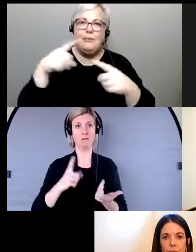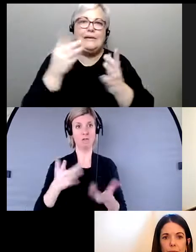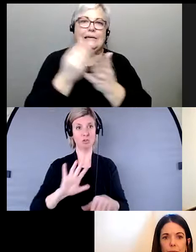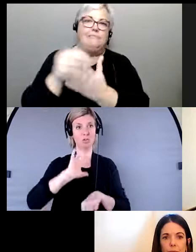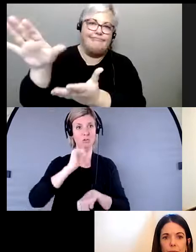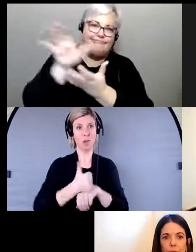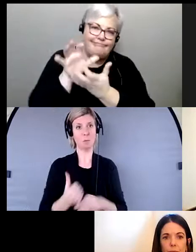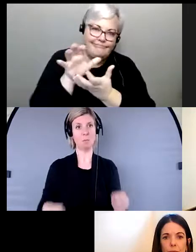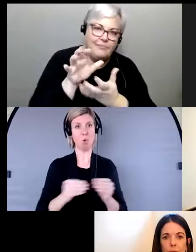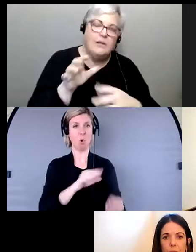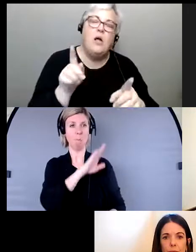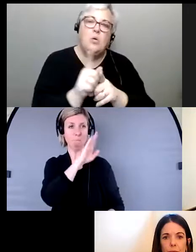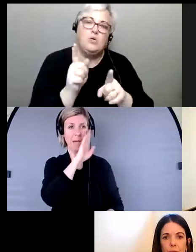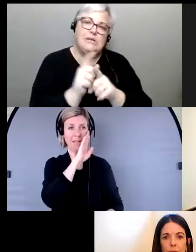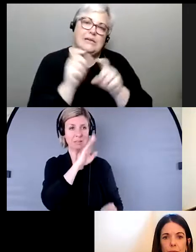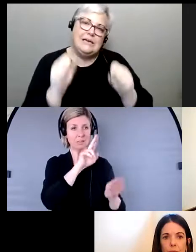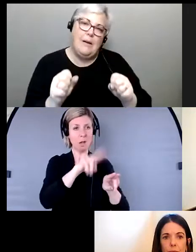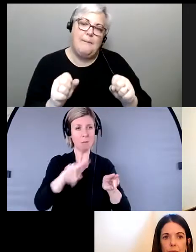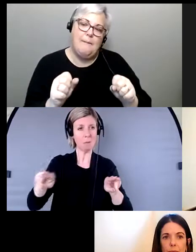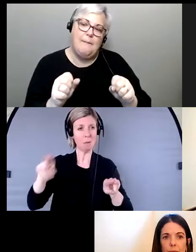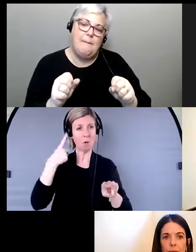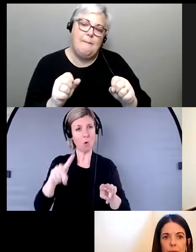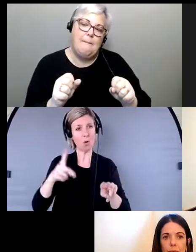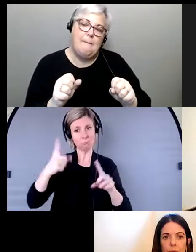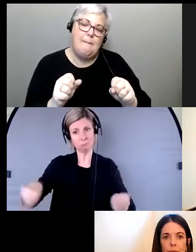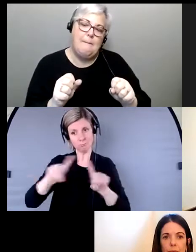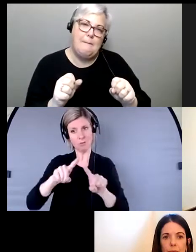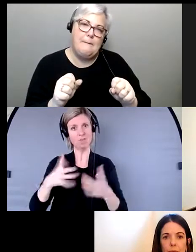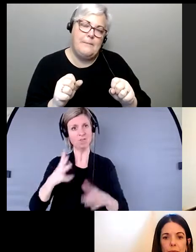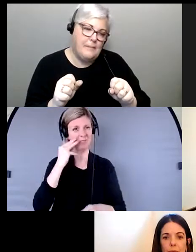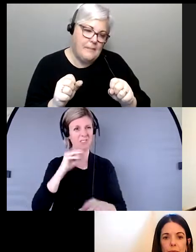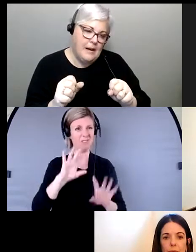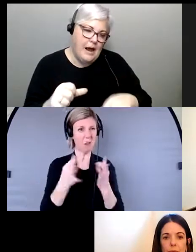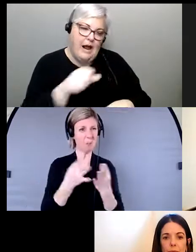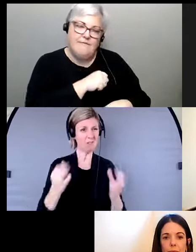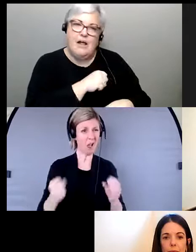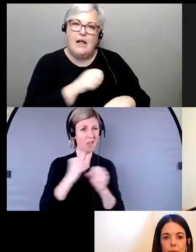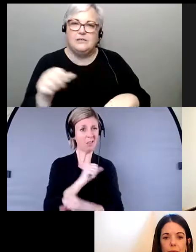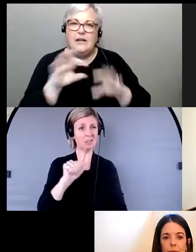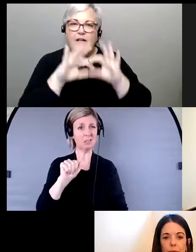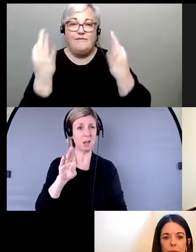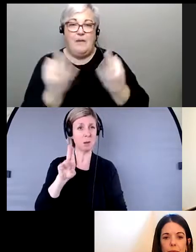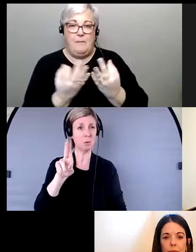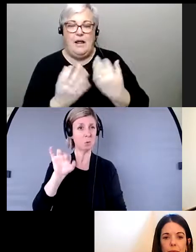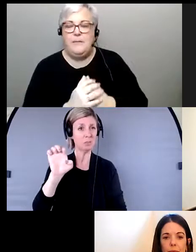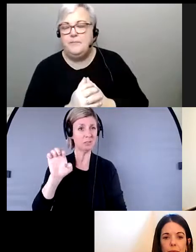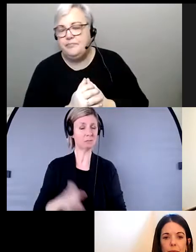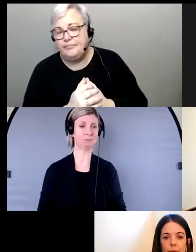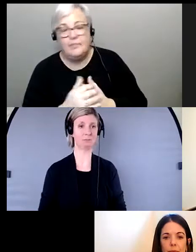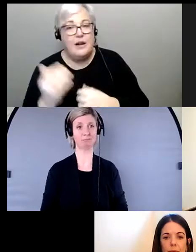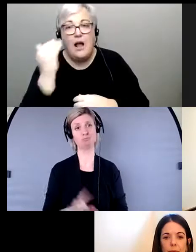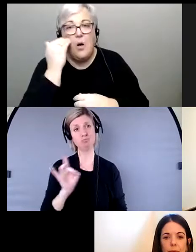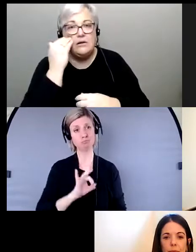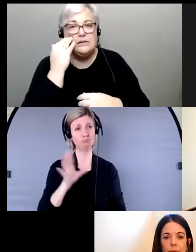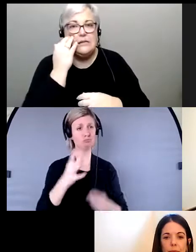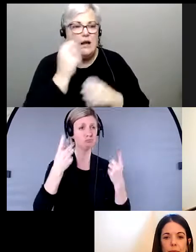et avons pu offrir davantage de lits aux personnes aux prises avec la violence familiale. Malgré la destruction